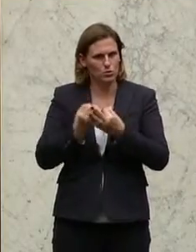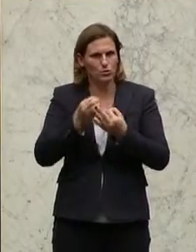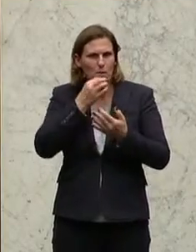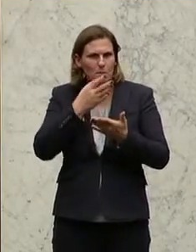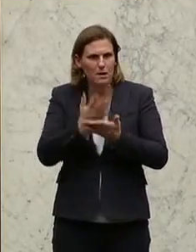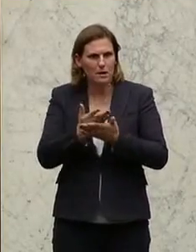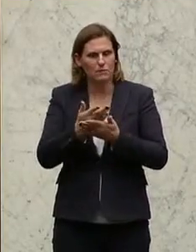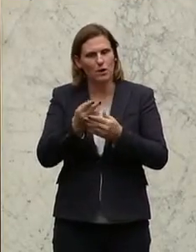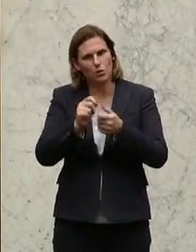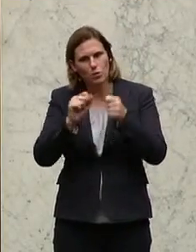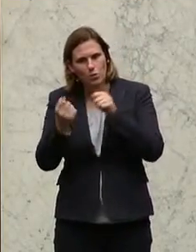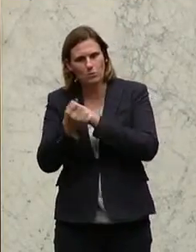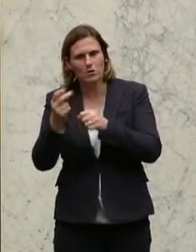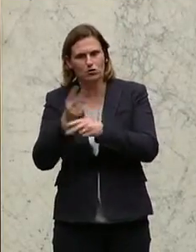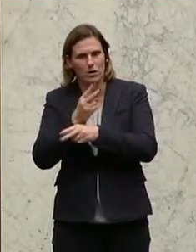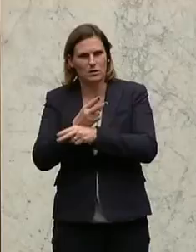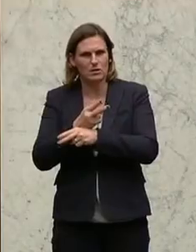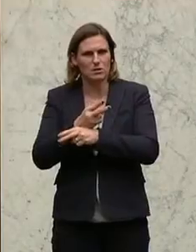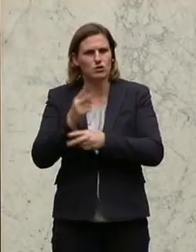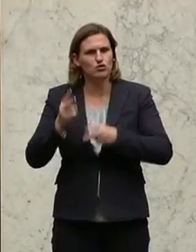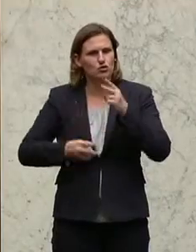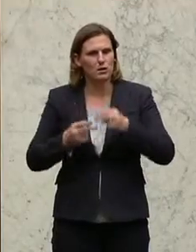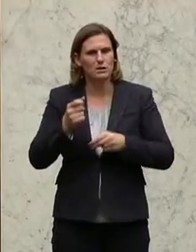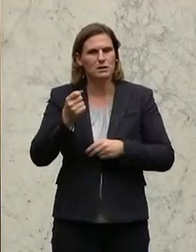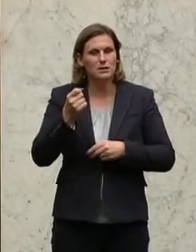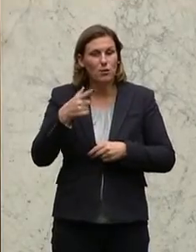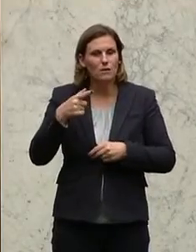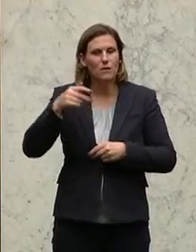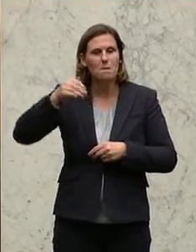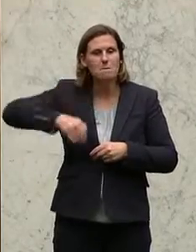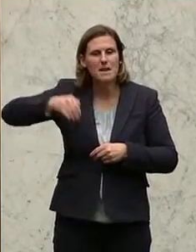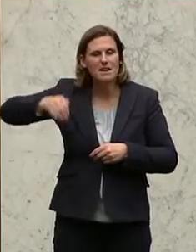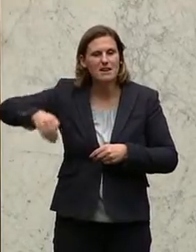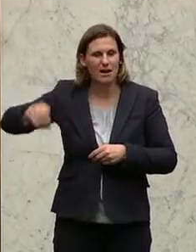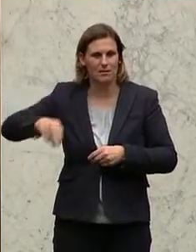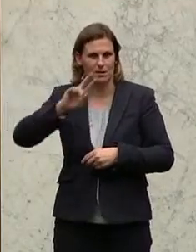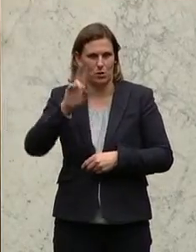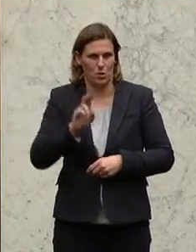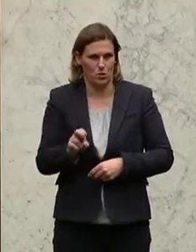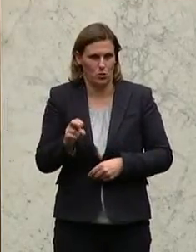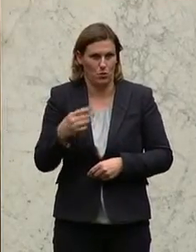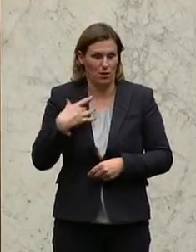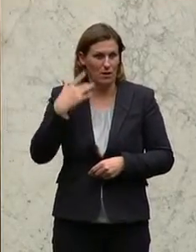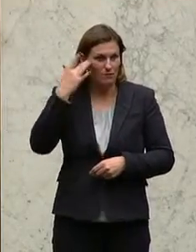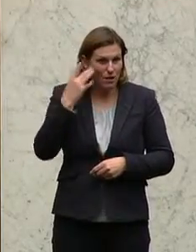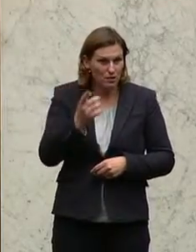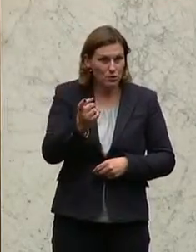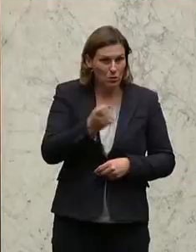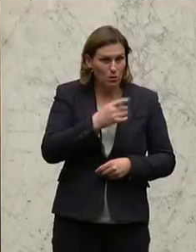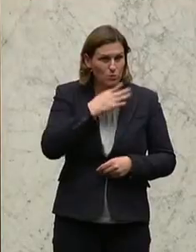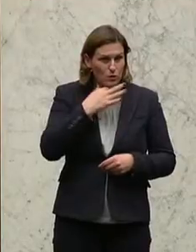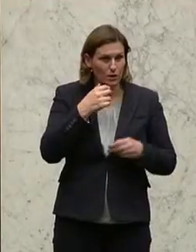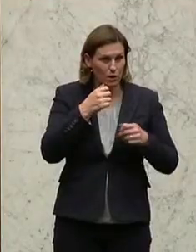Verstaatlichung einen Schaden verursacht von 12 Milliarden Euro. Wir wissen noch gar nicht, ob die Hypo so viel kosten wird. Aber bei der